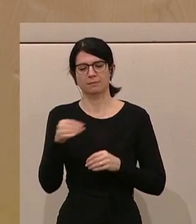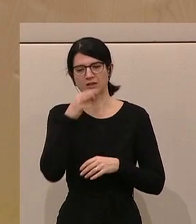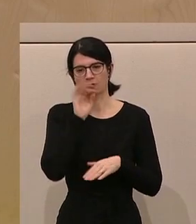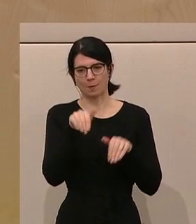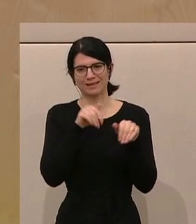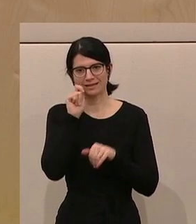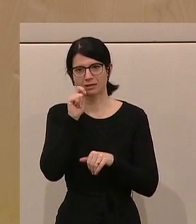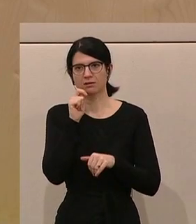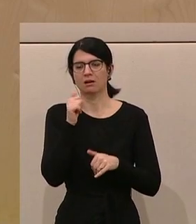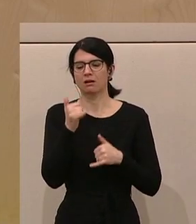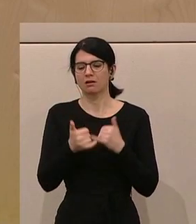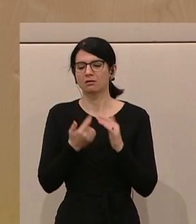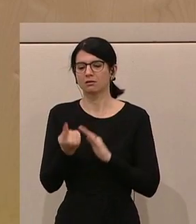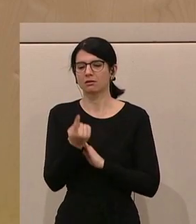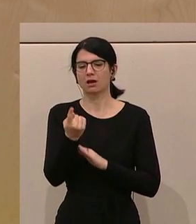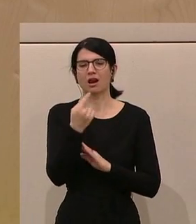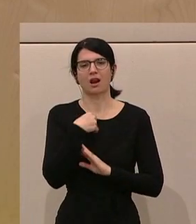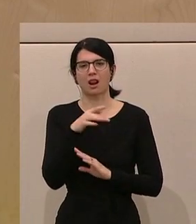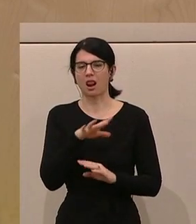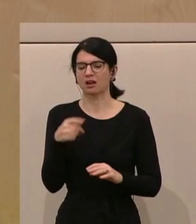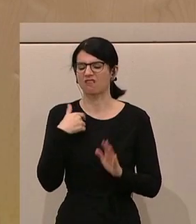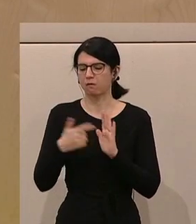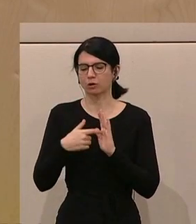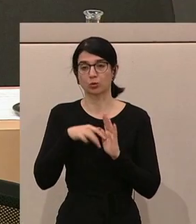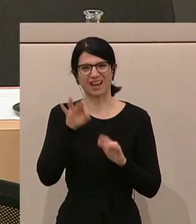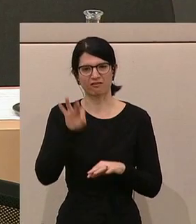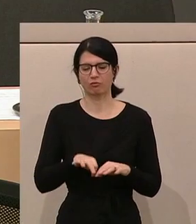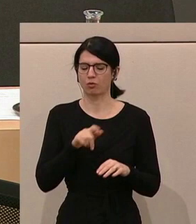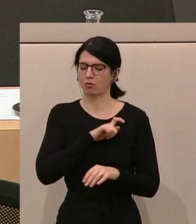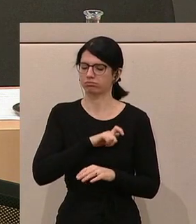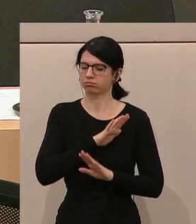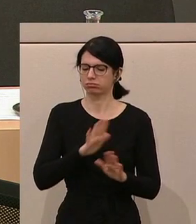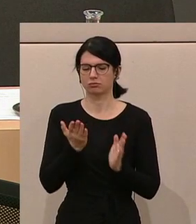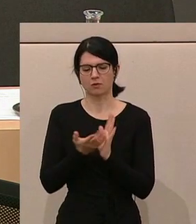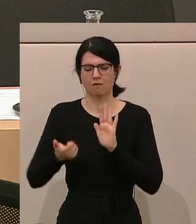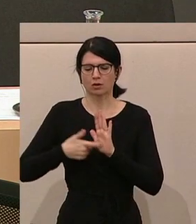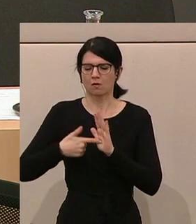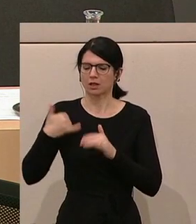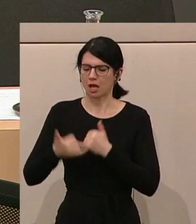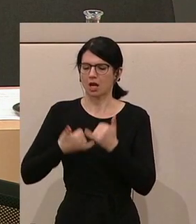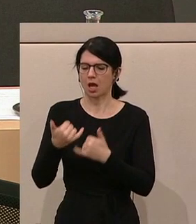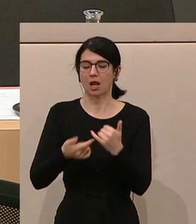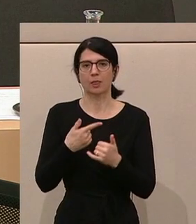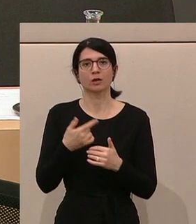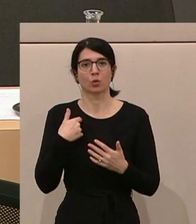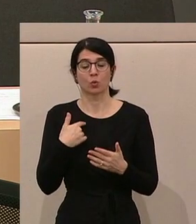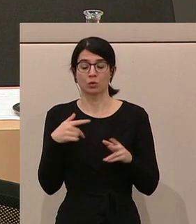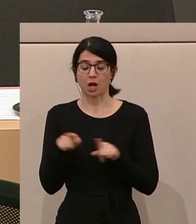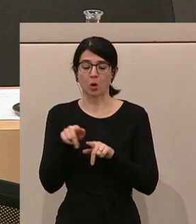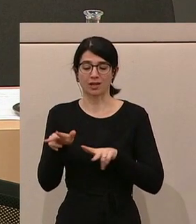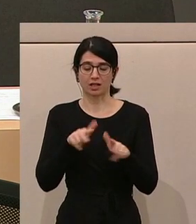Ministerin eine jahrelange freiheitliche Forderung umsetzen. Steht auch im Regierungsprogramm. Und das ist ein schöner Tag für Österreich. Danke.